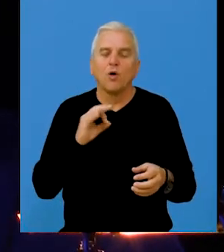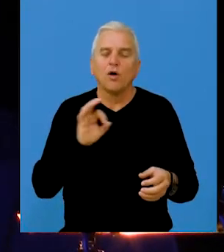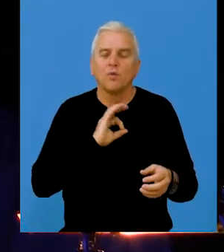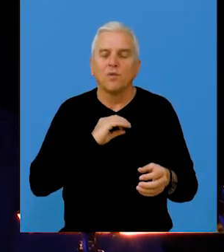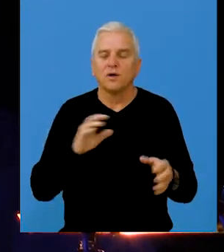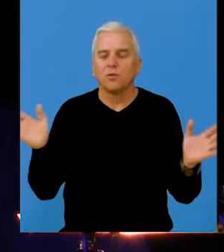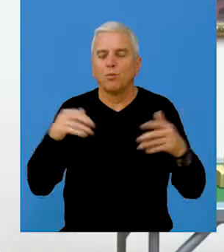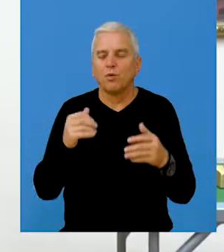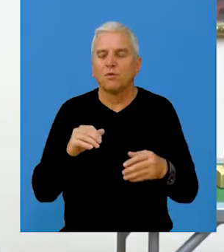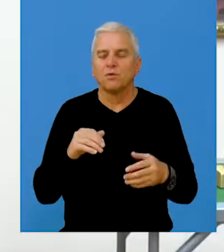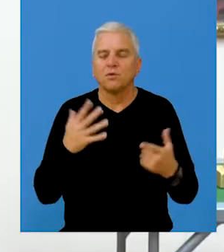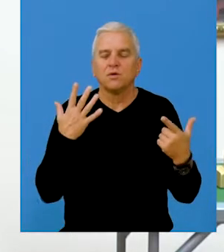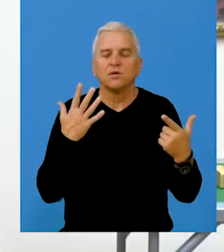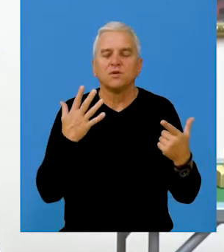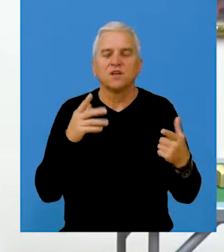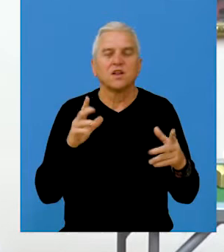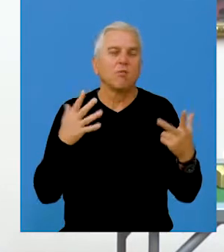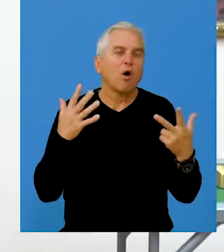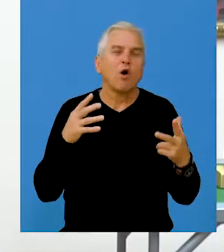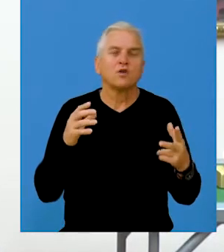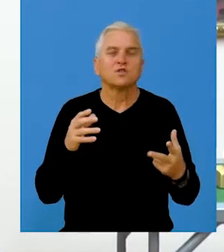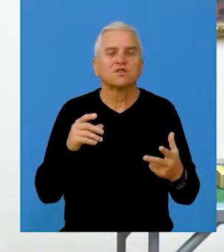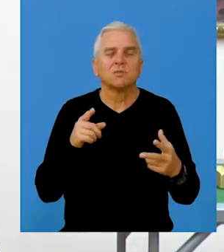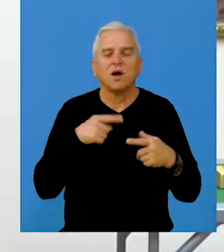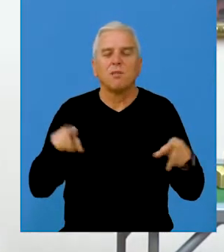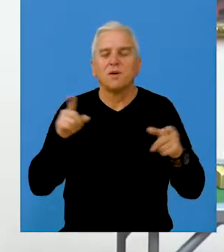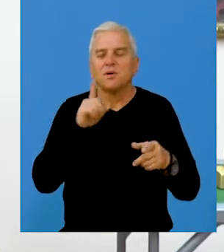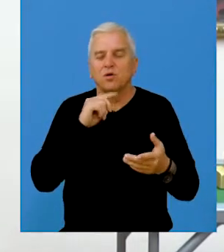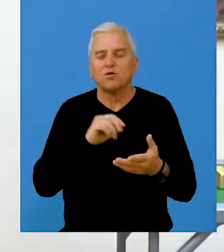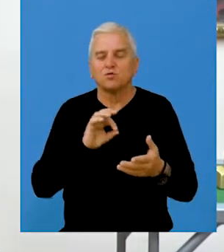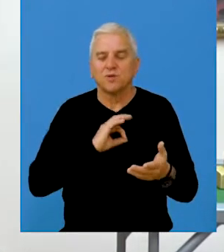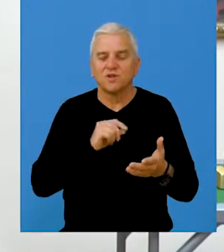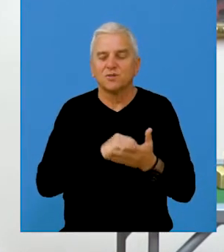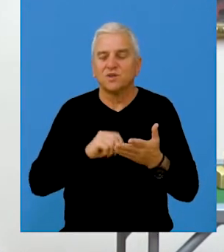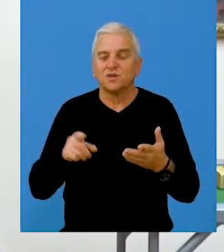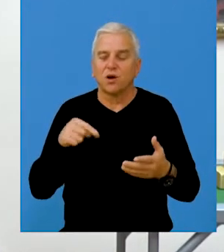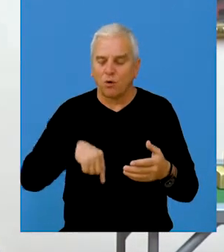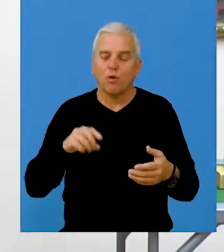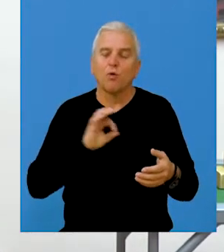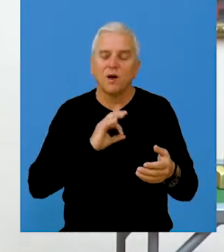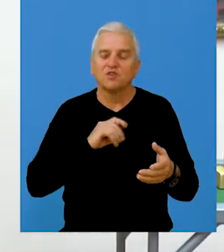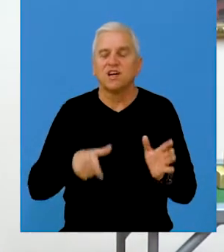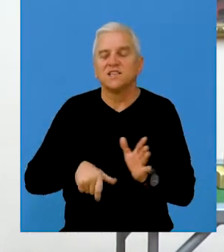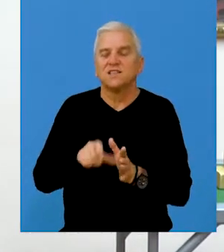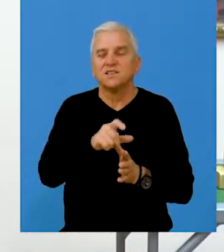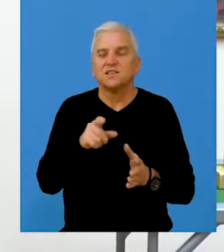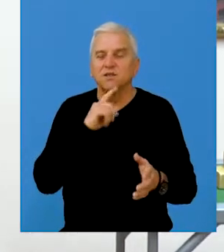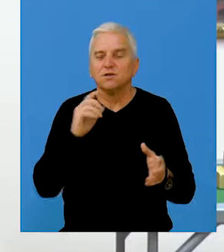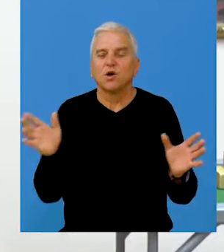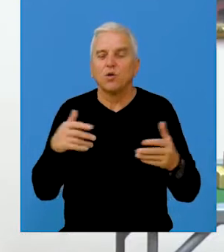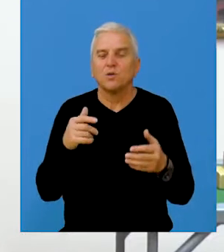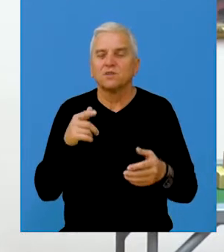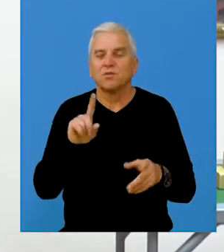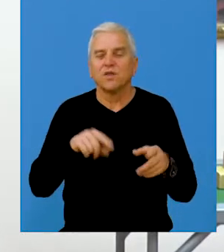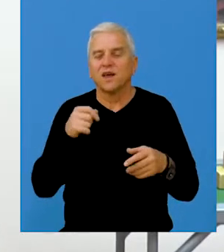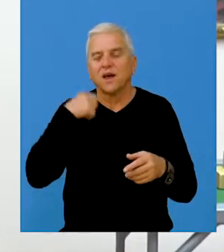pesmama o Bečeju. Skupio sam nekih 7-8 numere koje su Bečejci pisali o Bečeju i o Tisi i